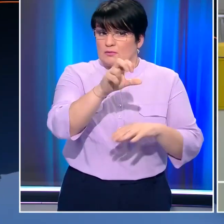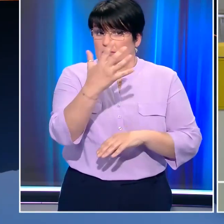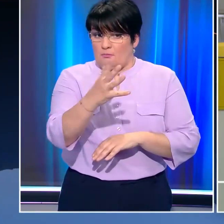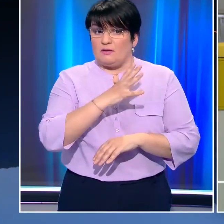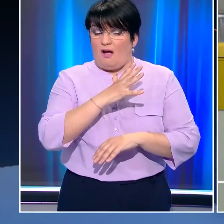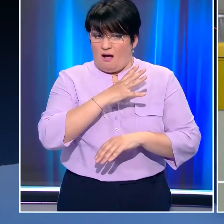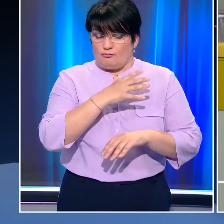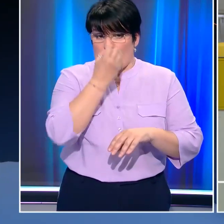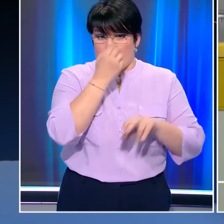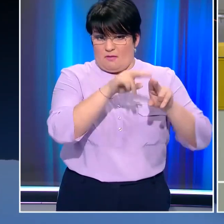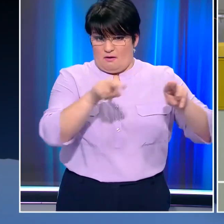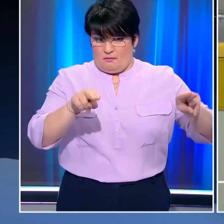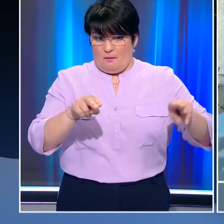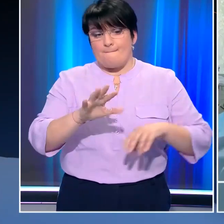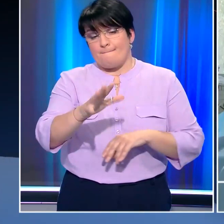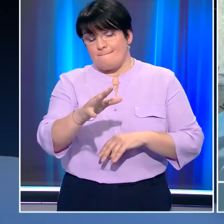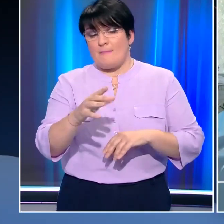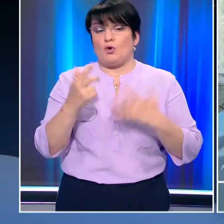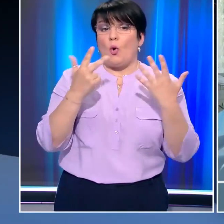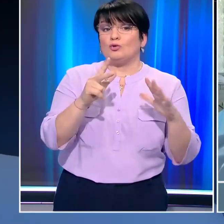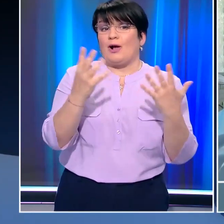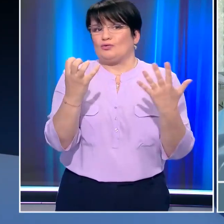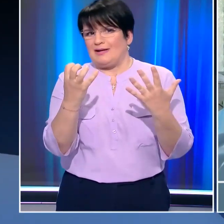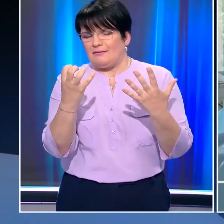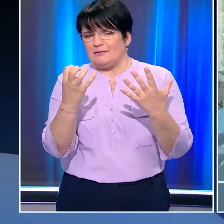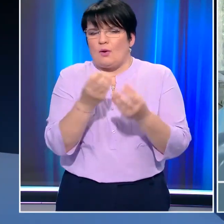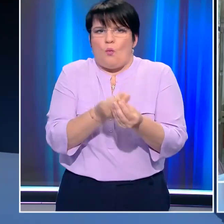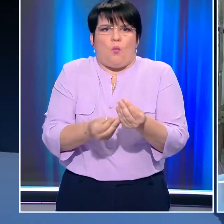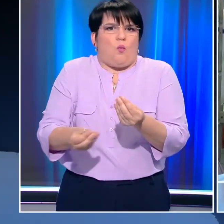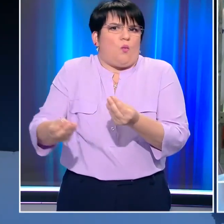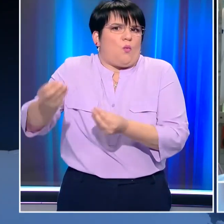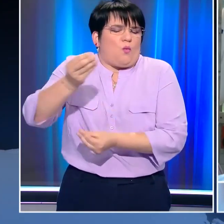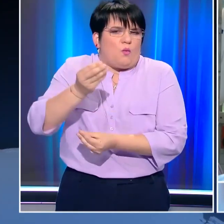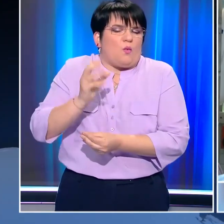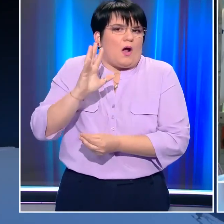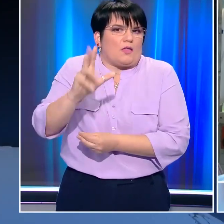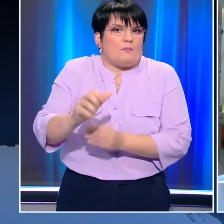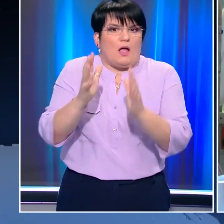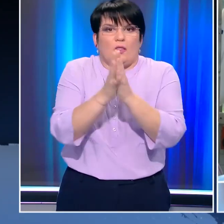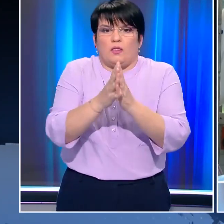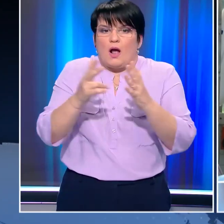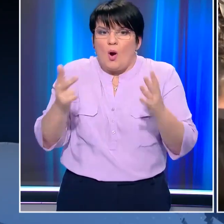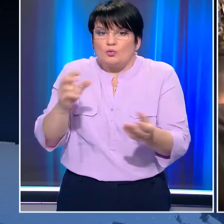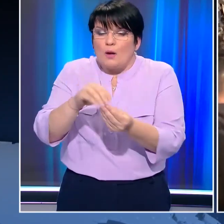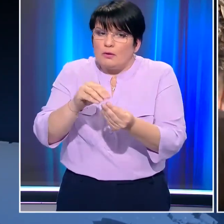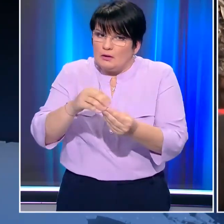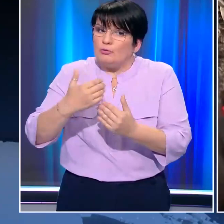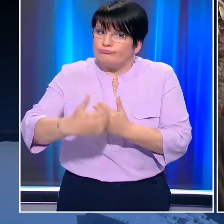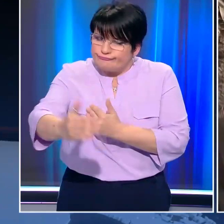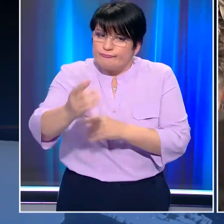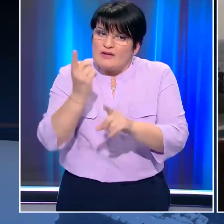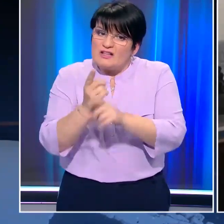Μπορούμε να φτάσουμε στους 890 για παράδειγμα, αλλά το οποίο σημαίνει αυξητική τάση και η οποία θα συνεχιστεί με τις 18 Απριλίου. Οι